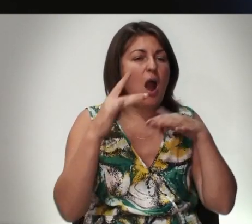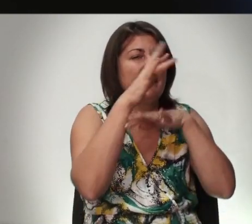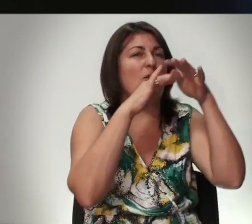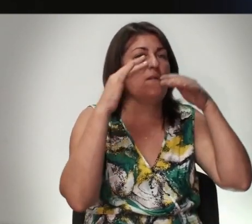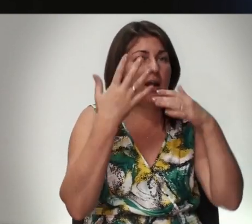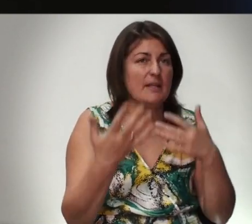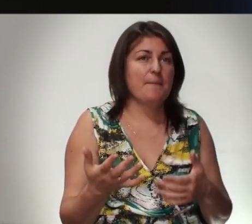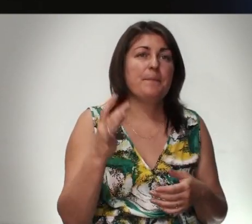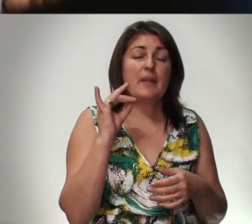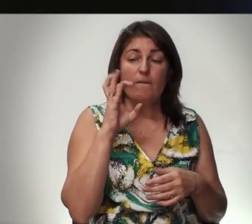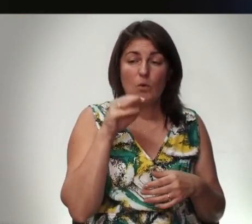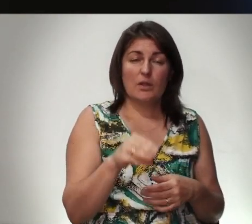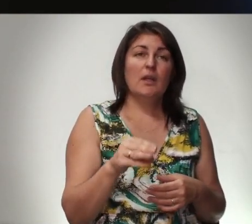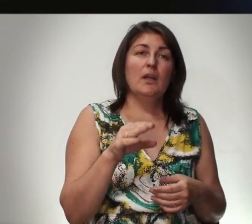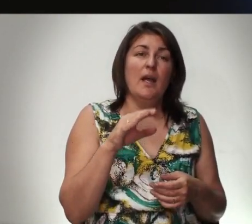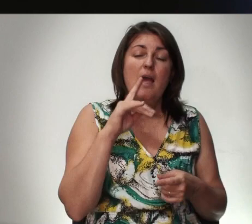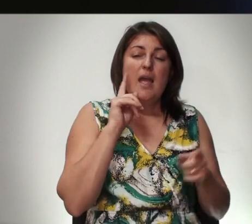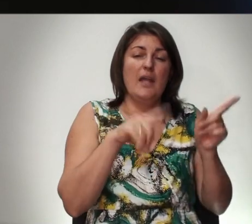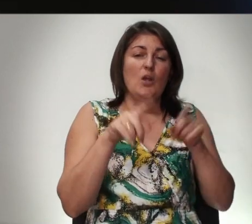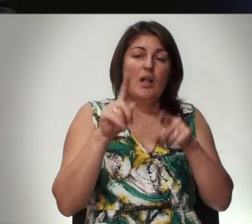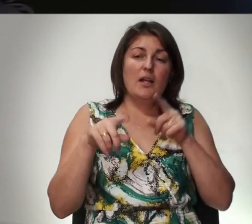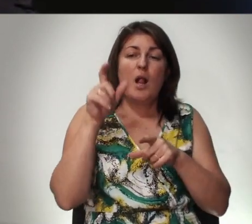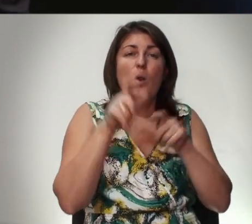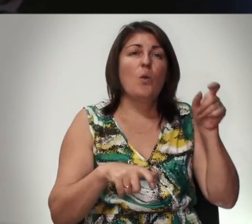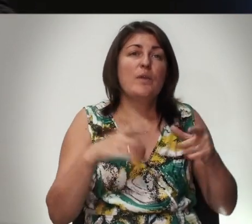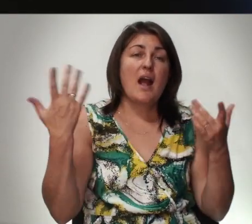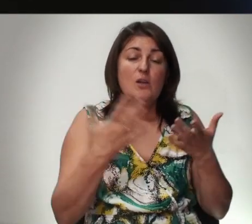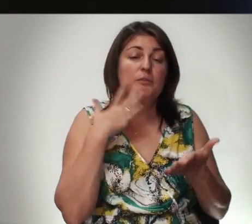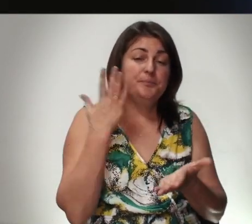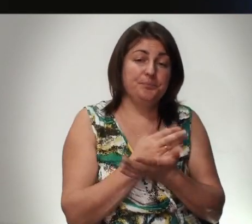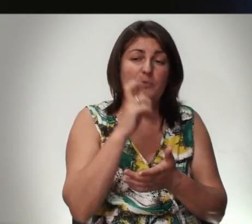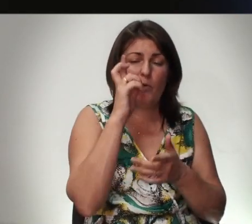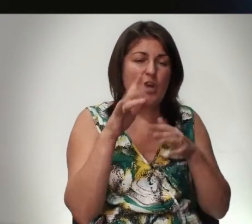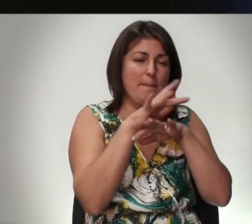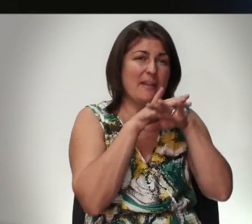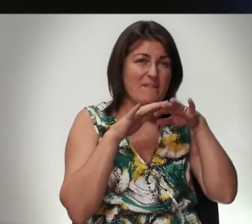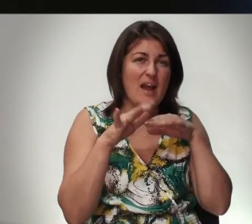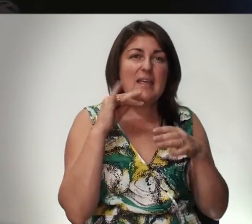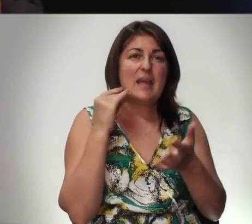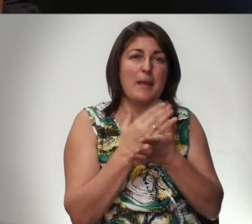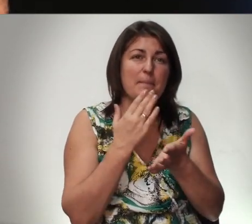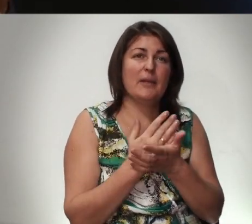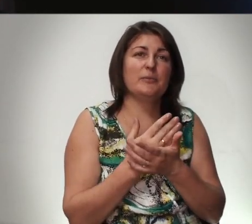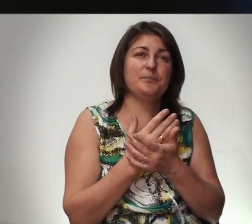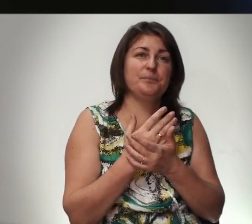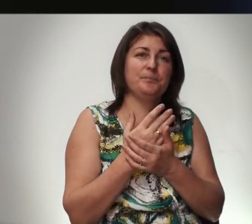И вот Иногда Люди, которые имеют Божье обетование И имеют